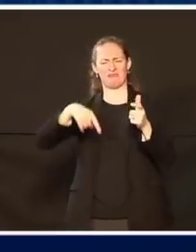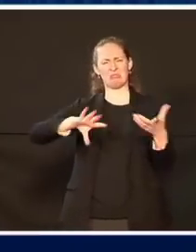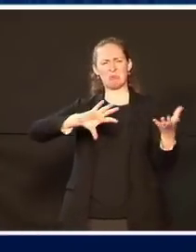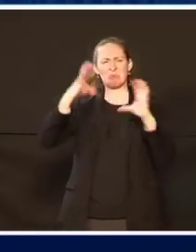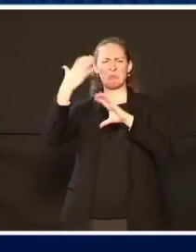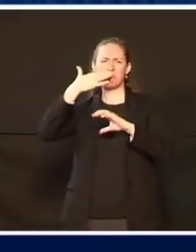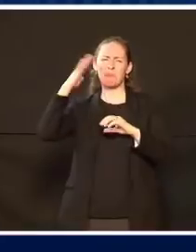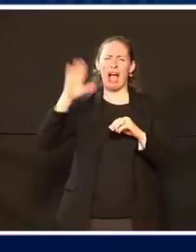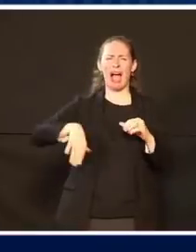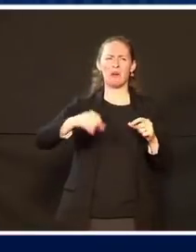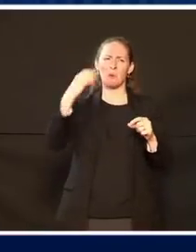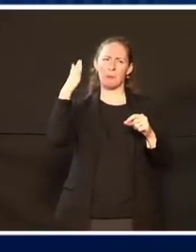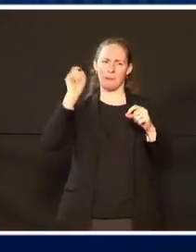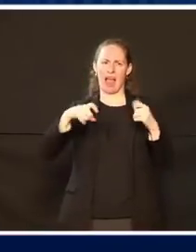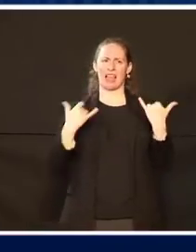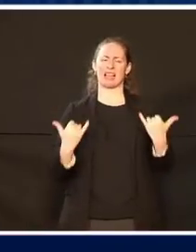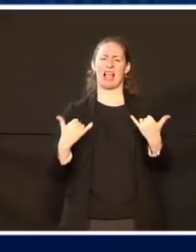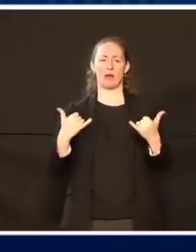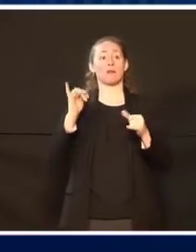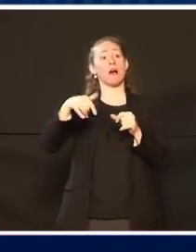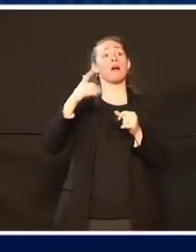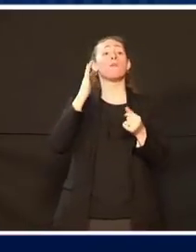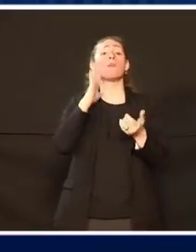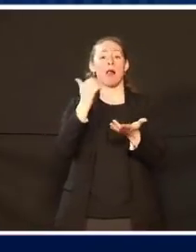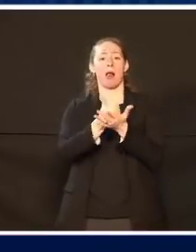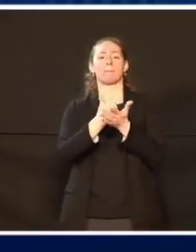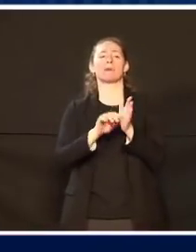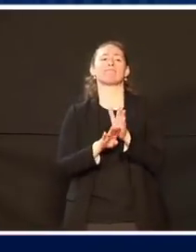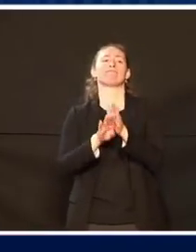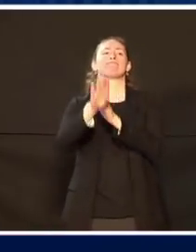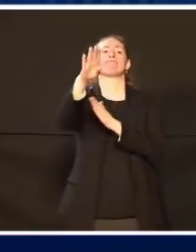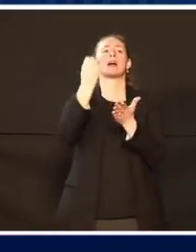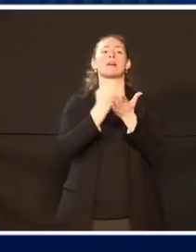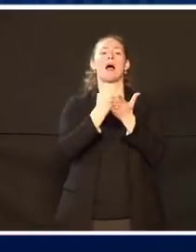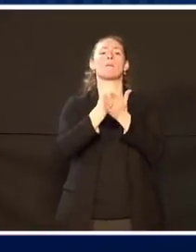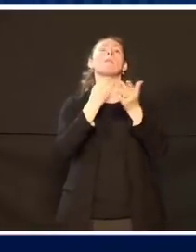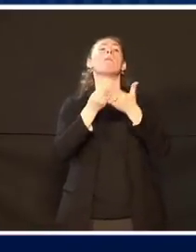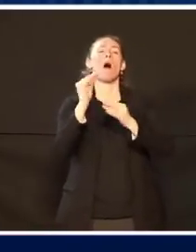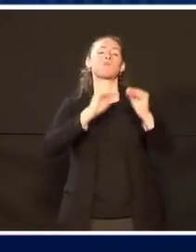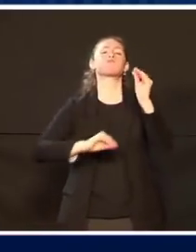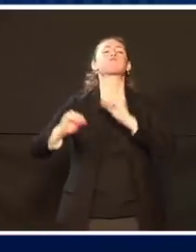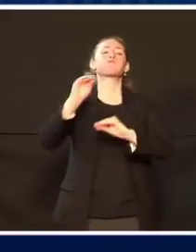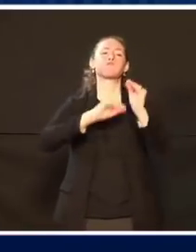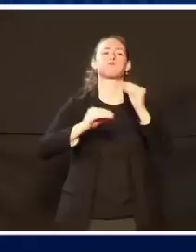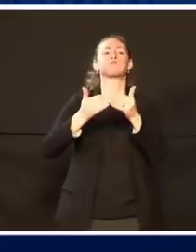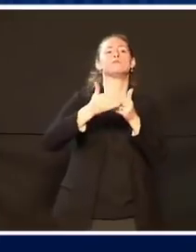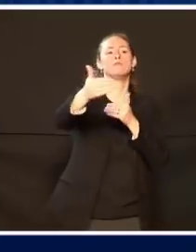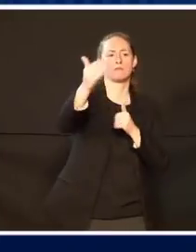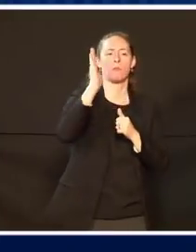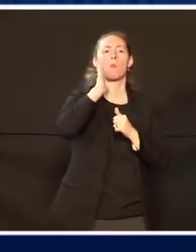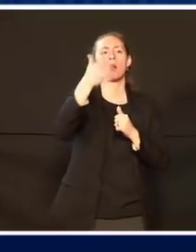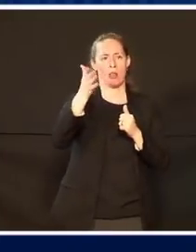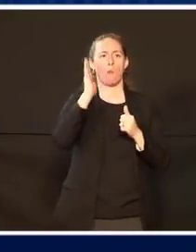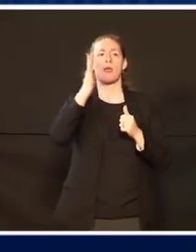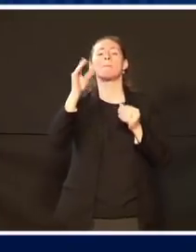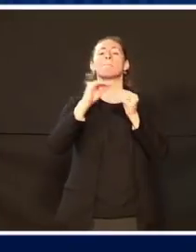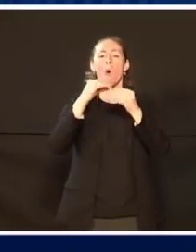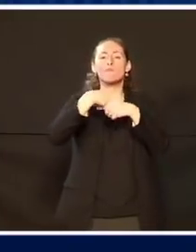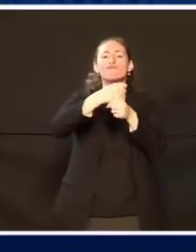Nation zu denken und unsere Wettbewerbsfähigkeit. Mein Plan schafft mehr Arbeitsplätze, schafft mehr